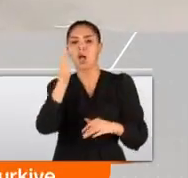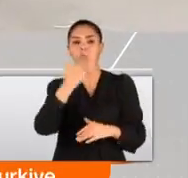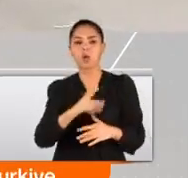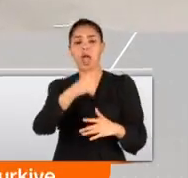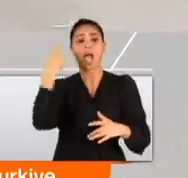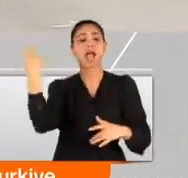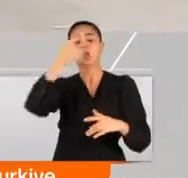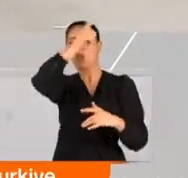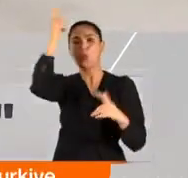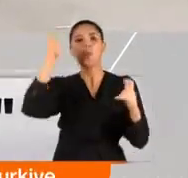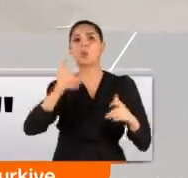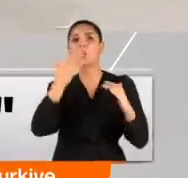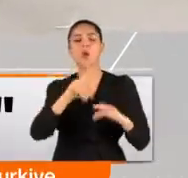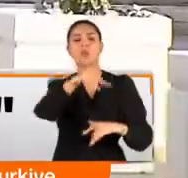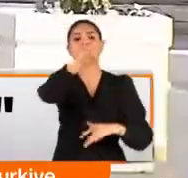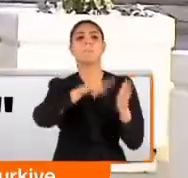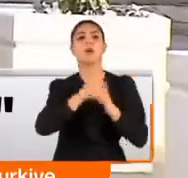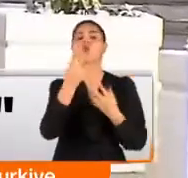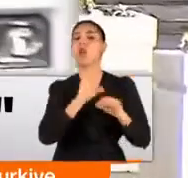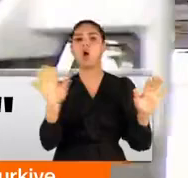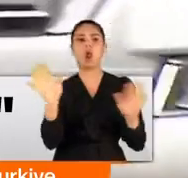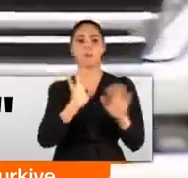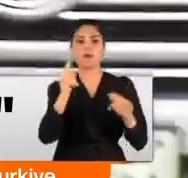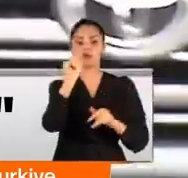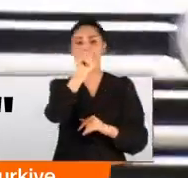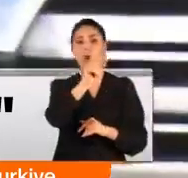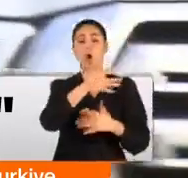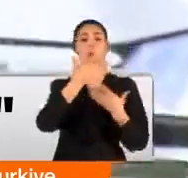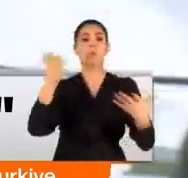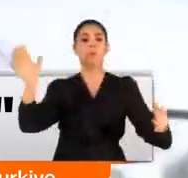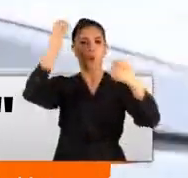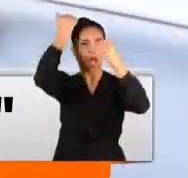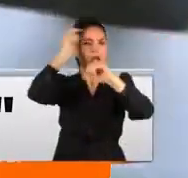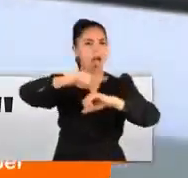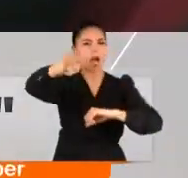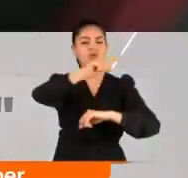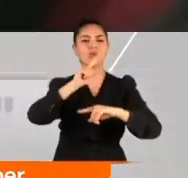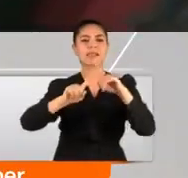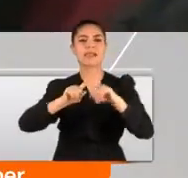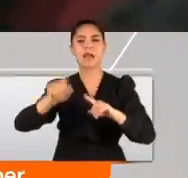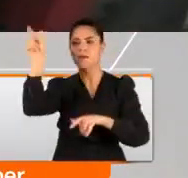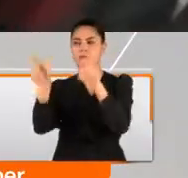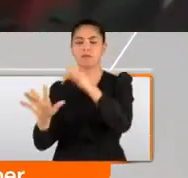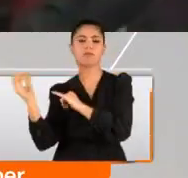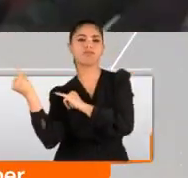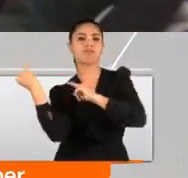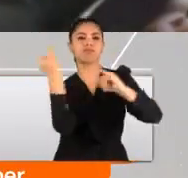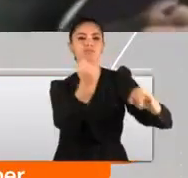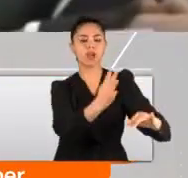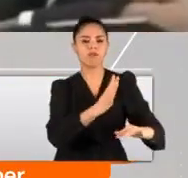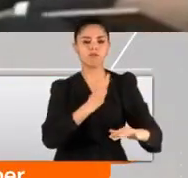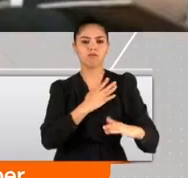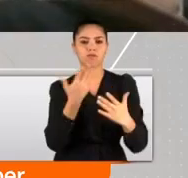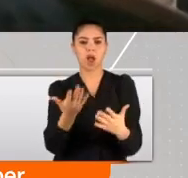Sizin çocuklar artık başaramayacak. O büyükelçilere siyasetin tepkisi de gün boyu sürdü. Türk yargısı bağımsız ve